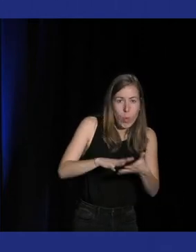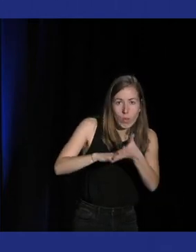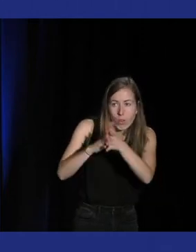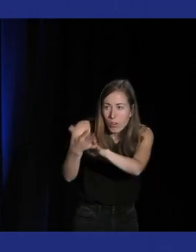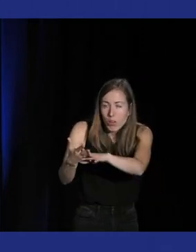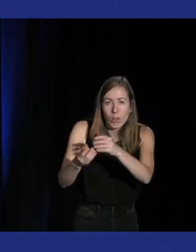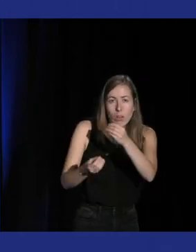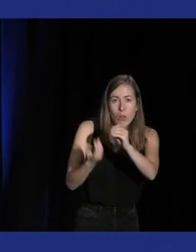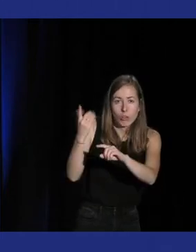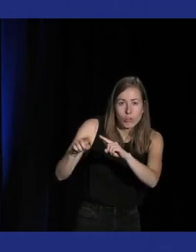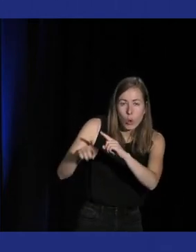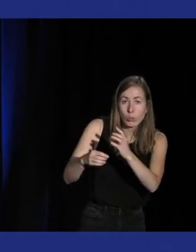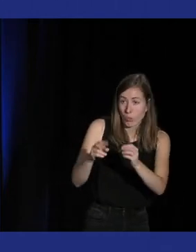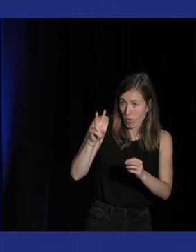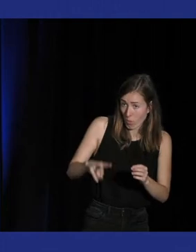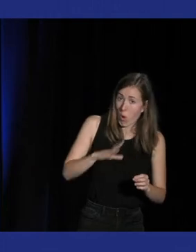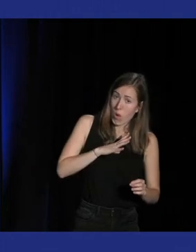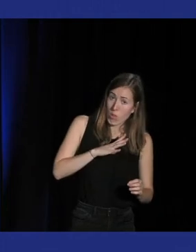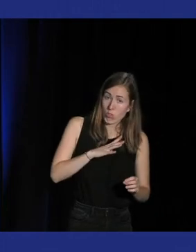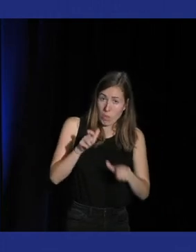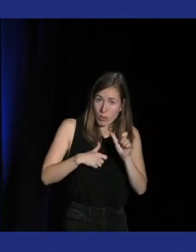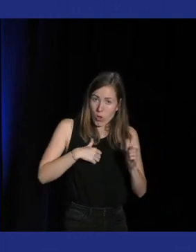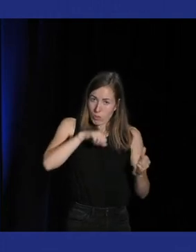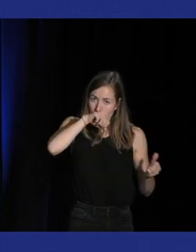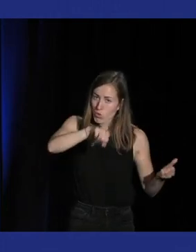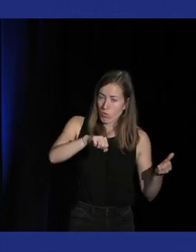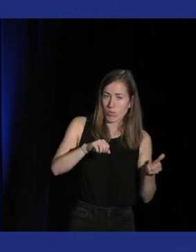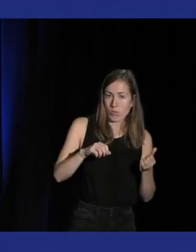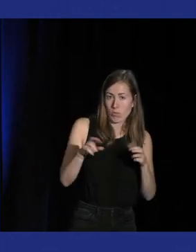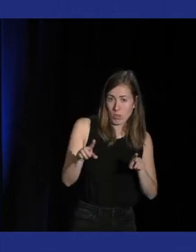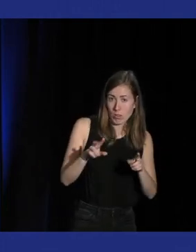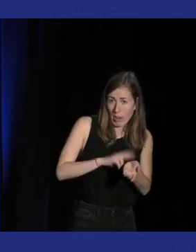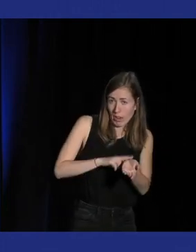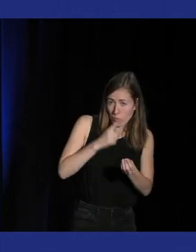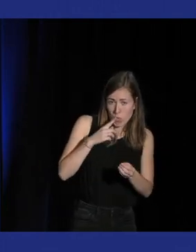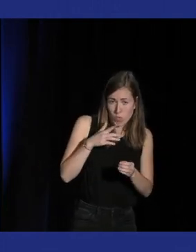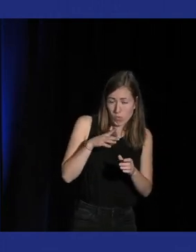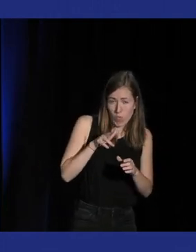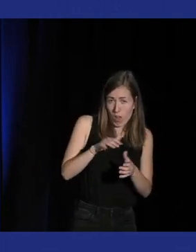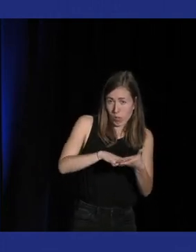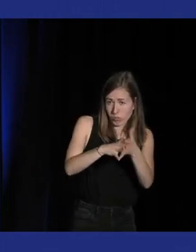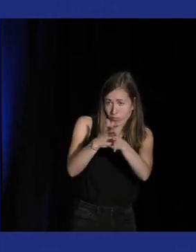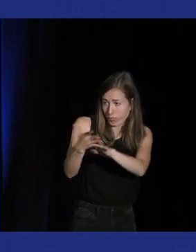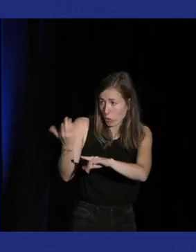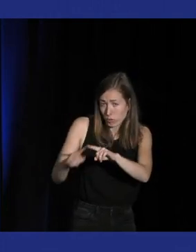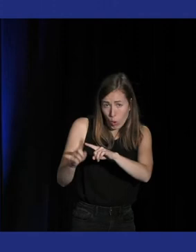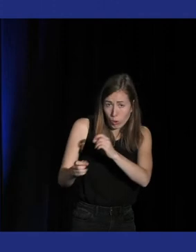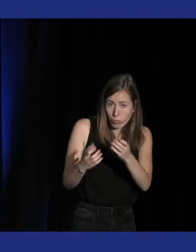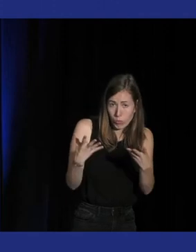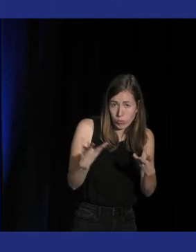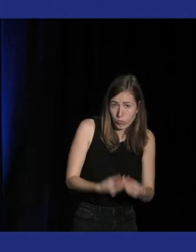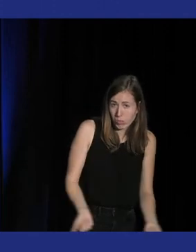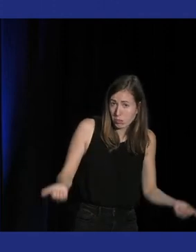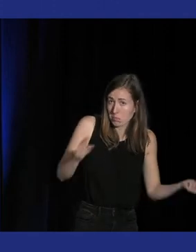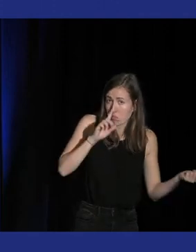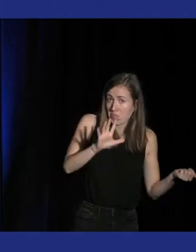encore une vraie frange de gens qui sont intéressés qui peuvent le mettre en avant et continuer à jouer je pense que c'est devenu plus un pas un phénomène de niche mais